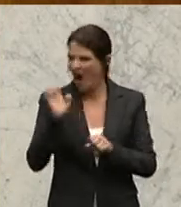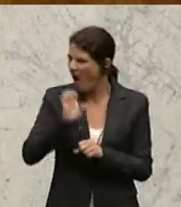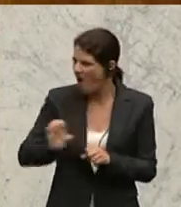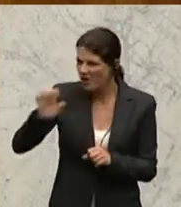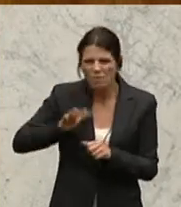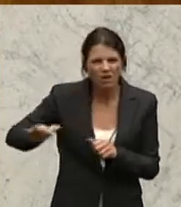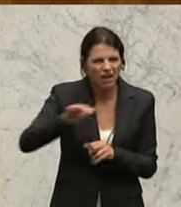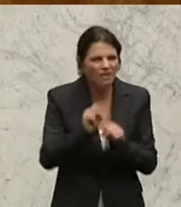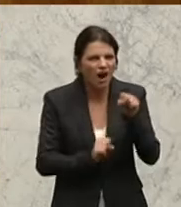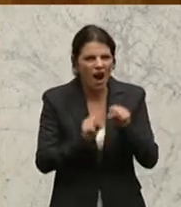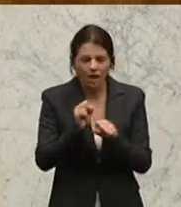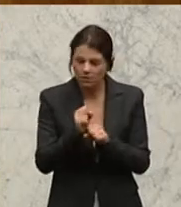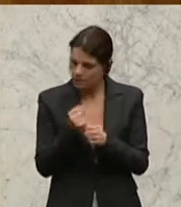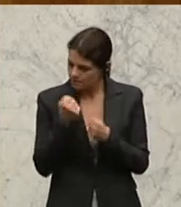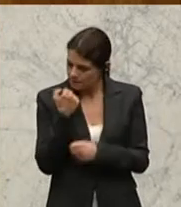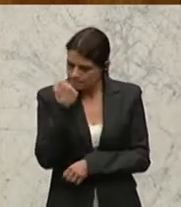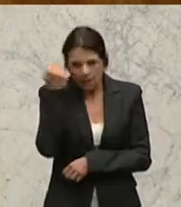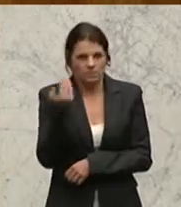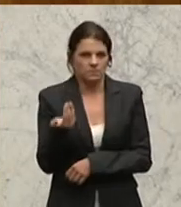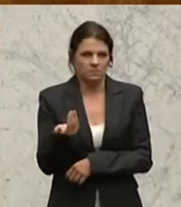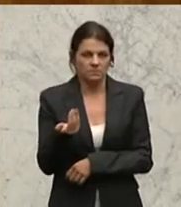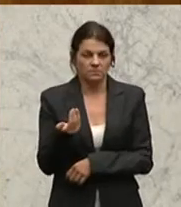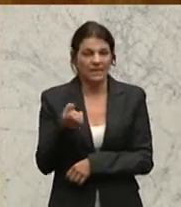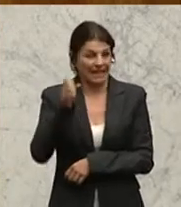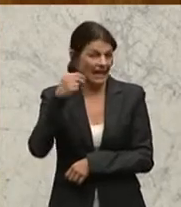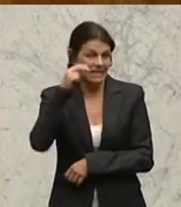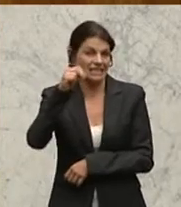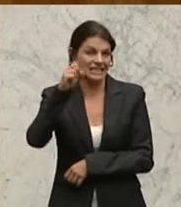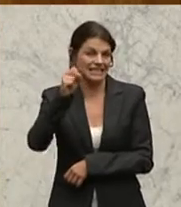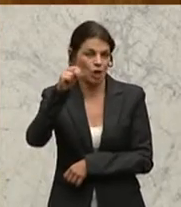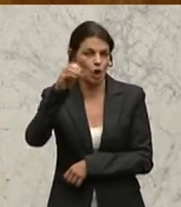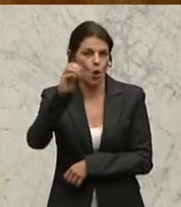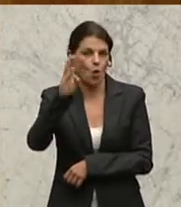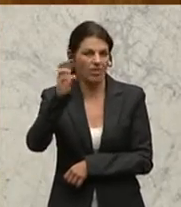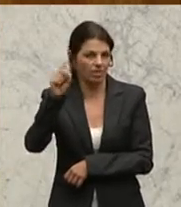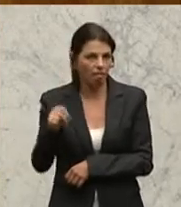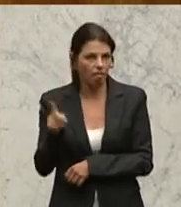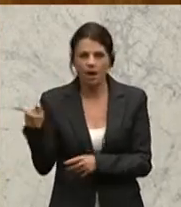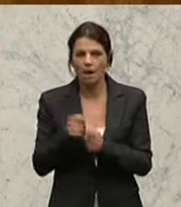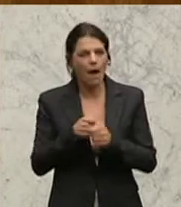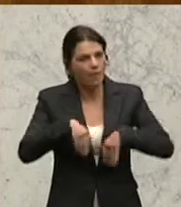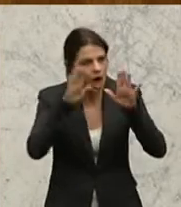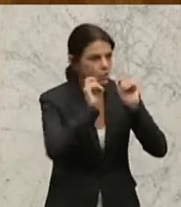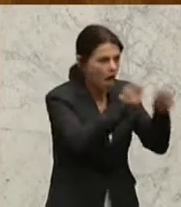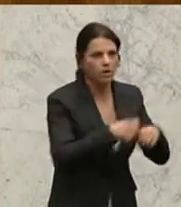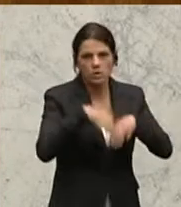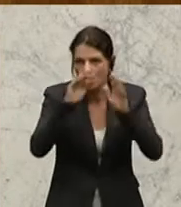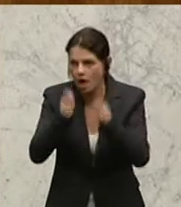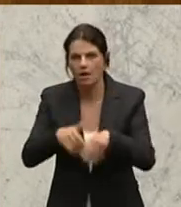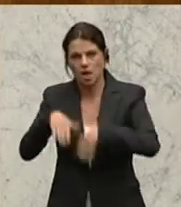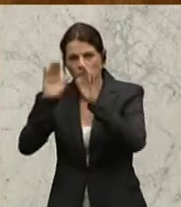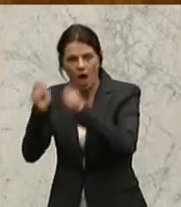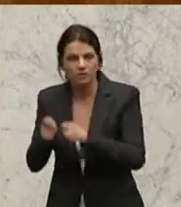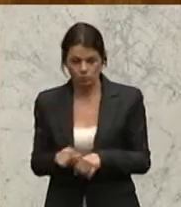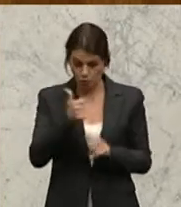blamabel. Edward Snowden stellt einen Asylantrag in Russland